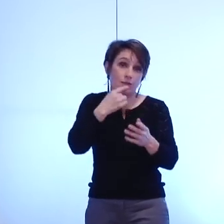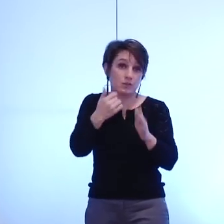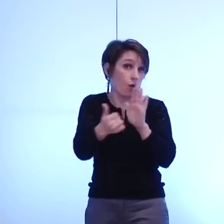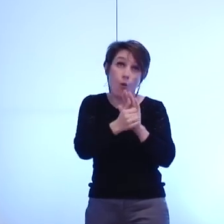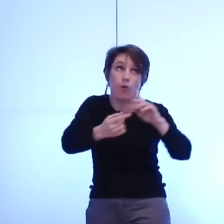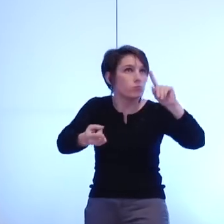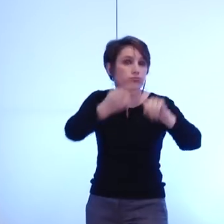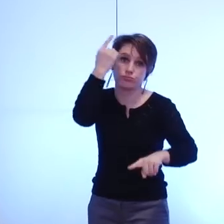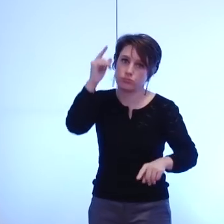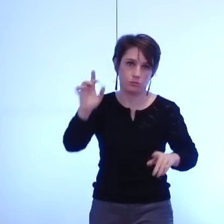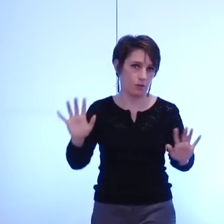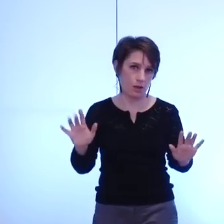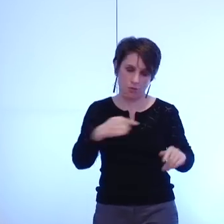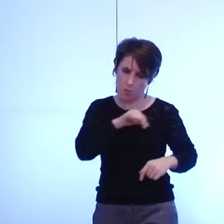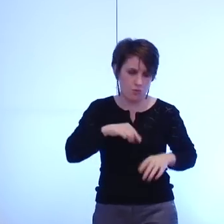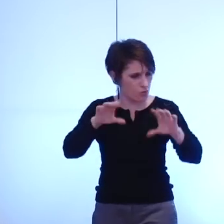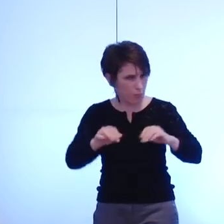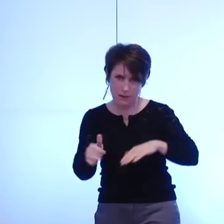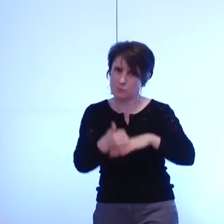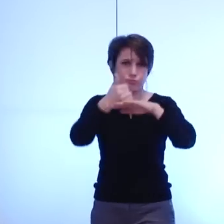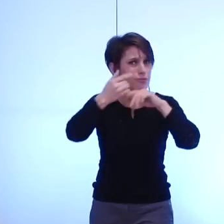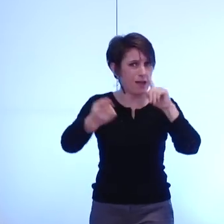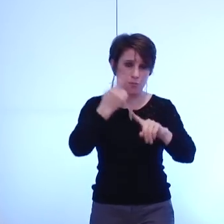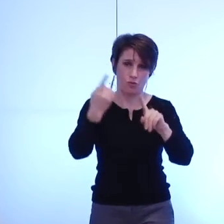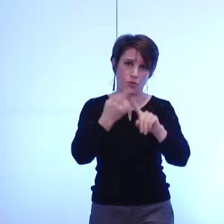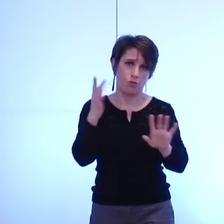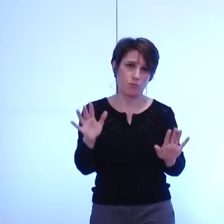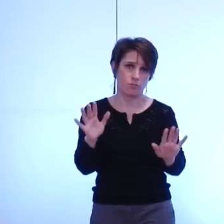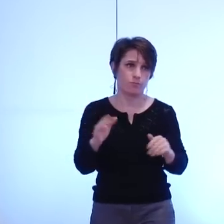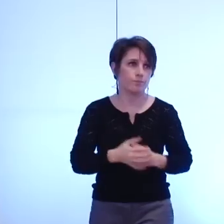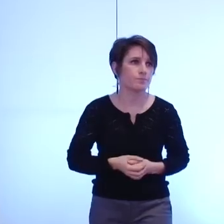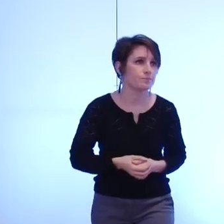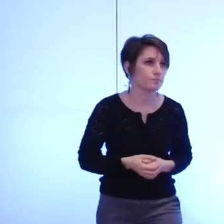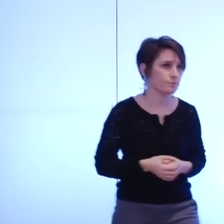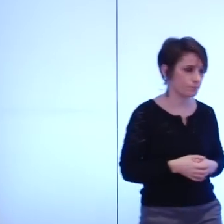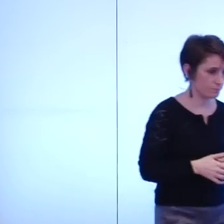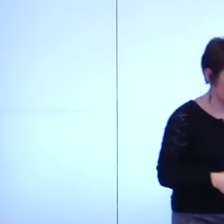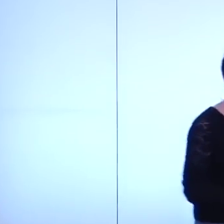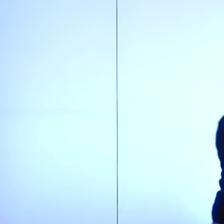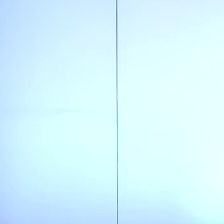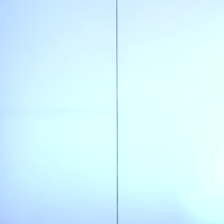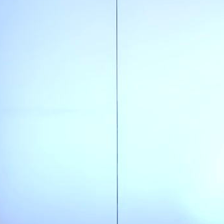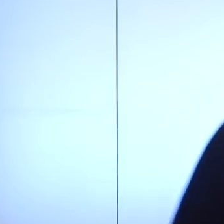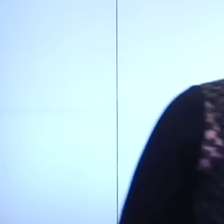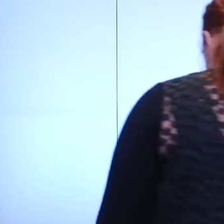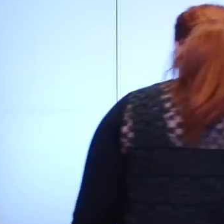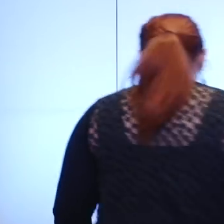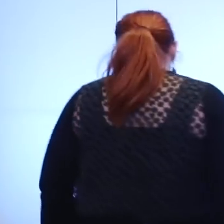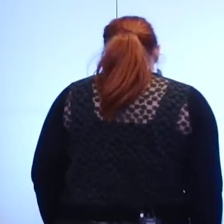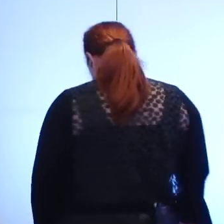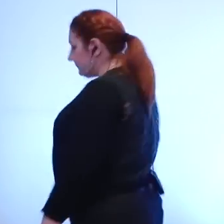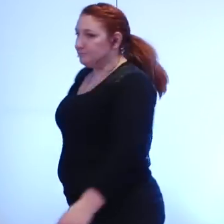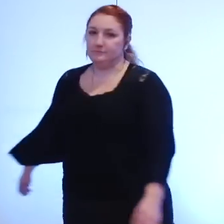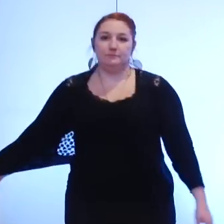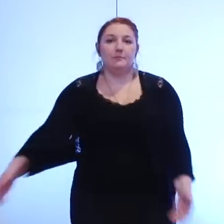est déterminant dans ce travail enfin nous souhaitons mais cela a déjà été dit que la métropole soit bien demain